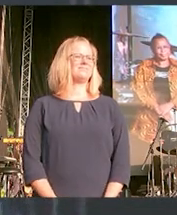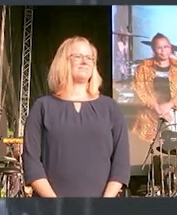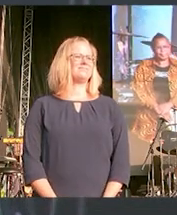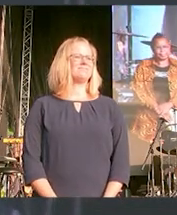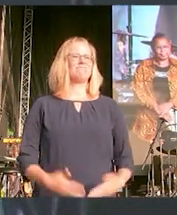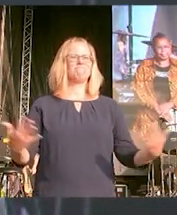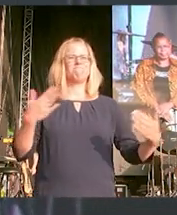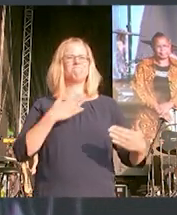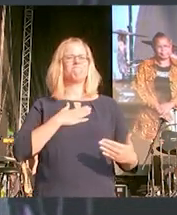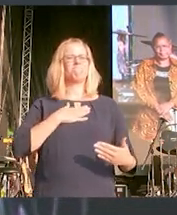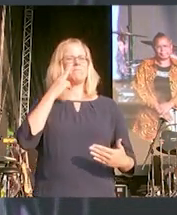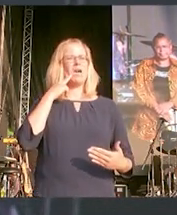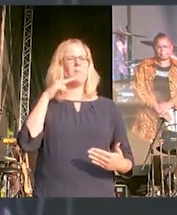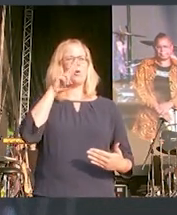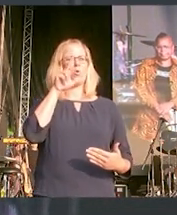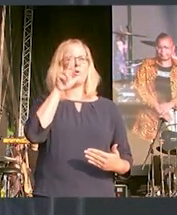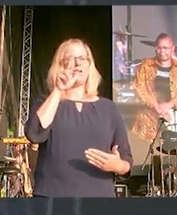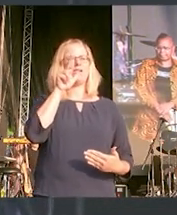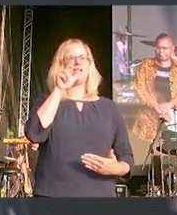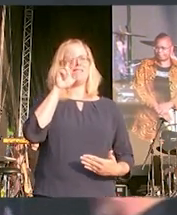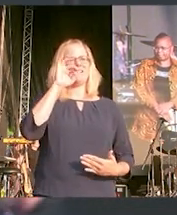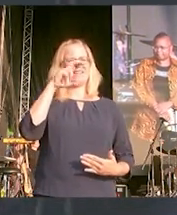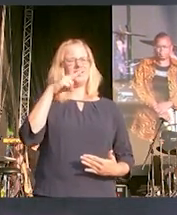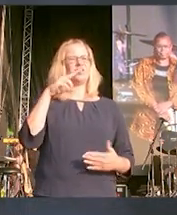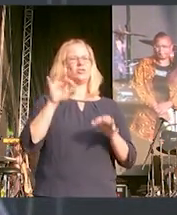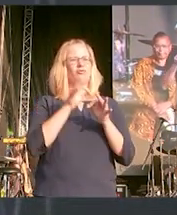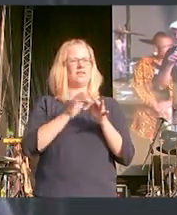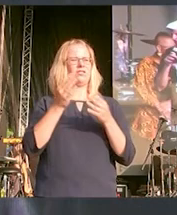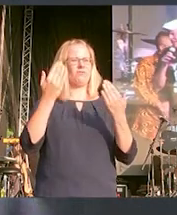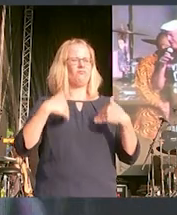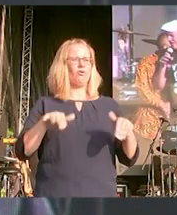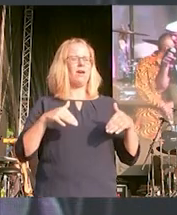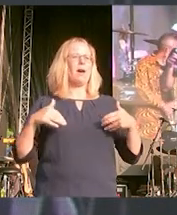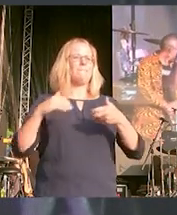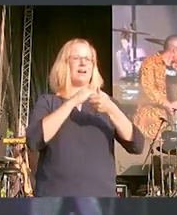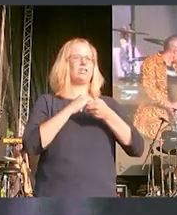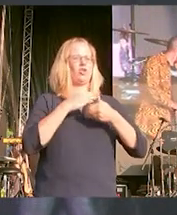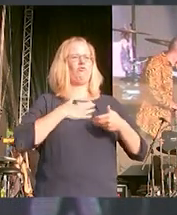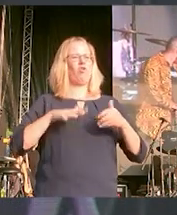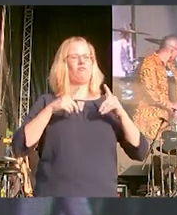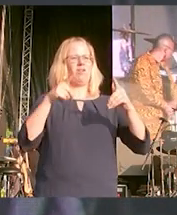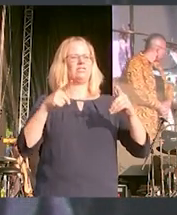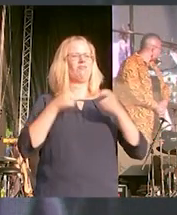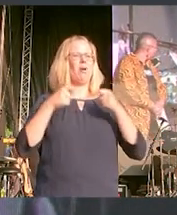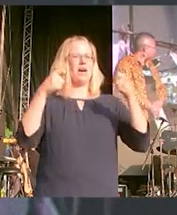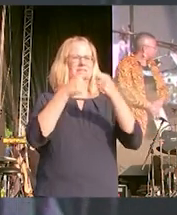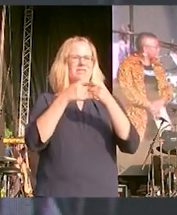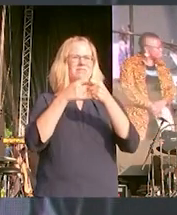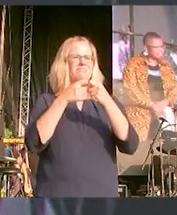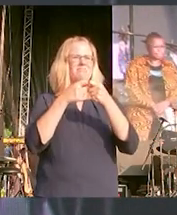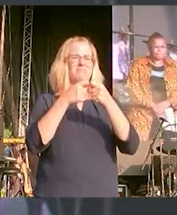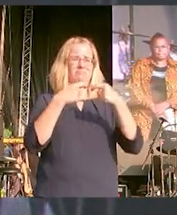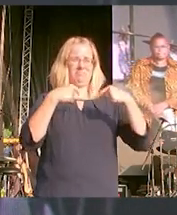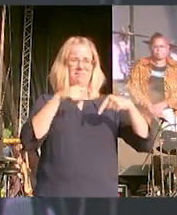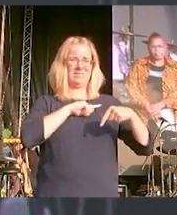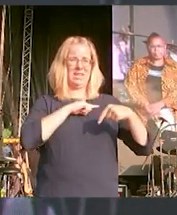Mein Name ist Ulrich Schneider. Ich bin vom Paritätischen Wohlfahrtsverband und bin heute mit vielen anderen